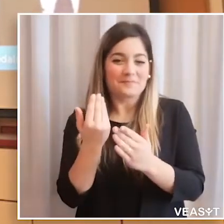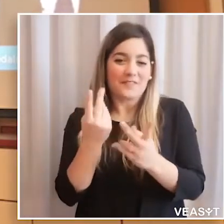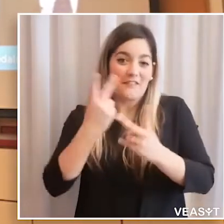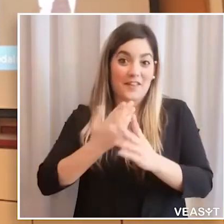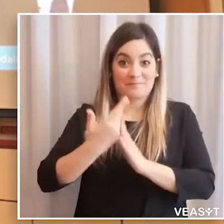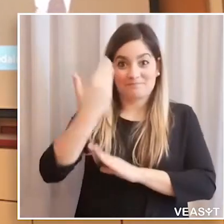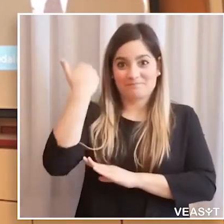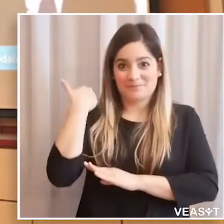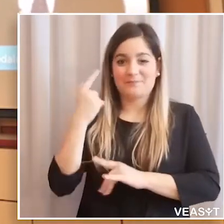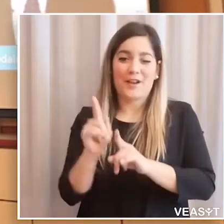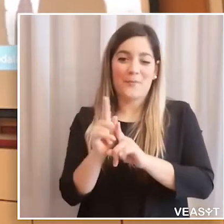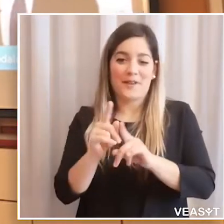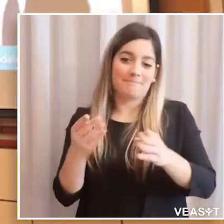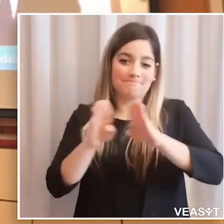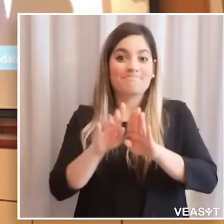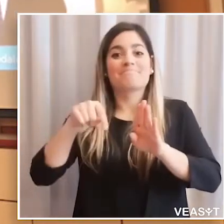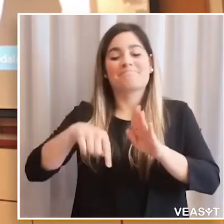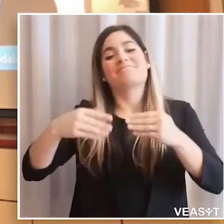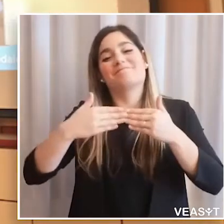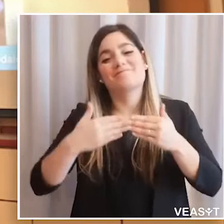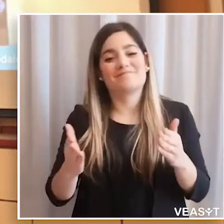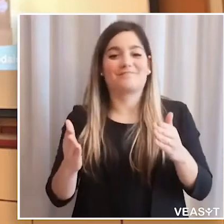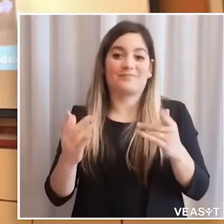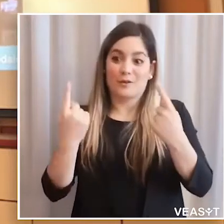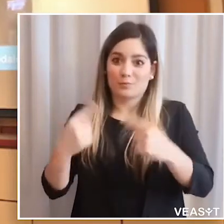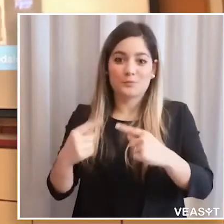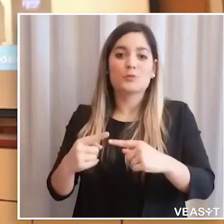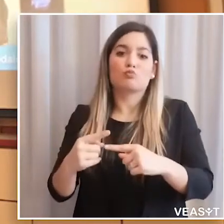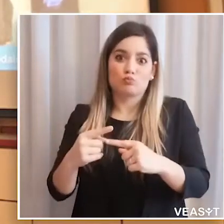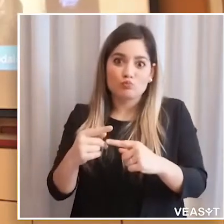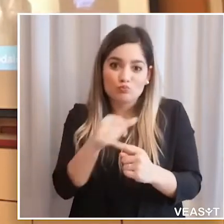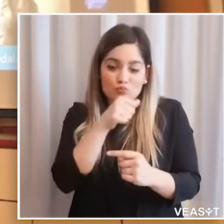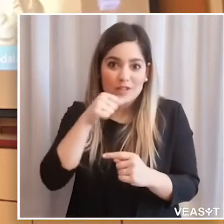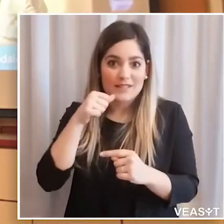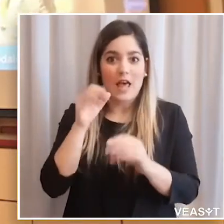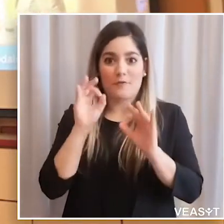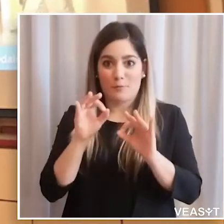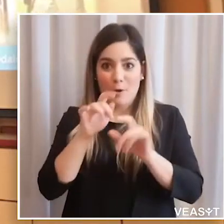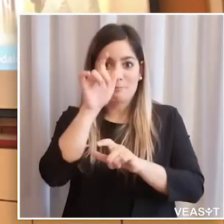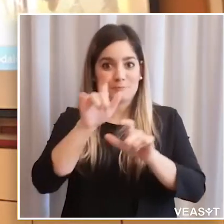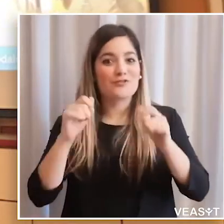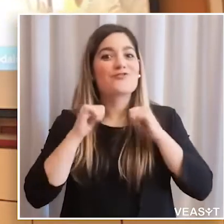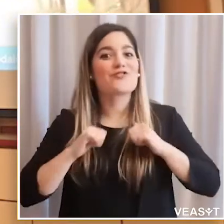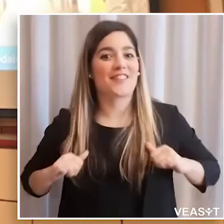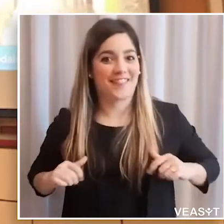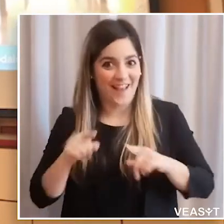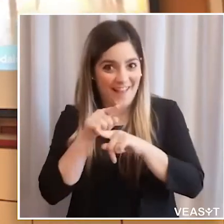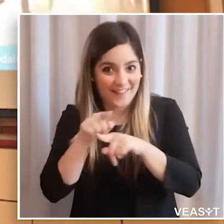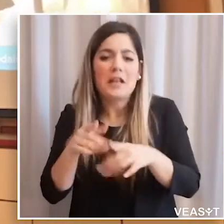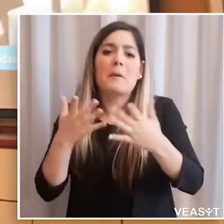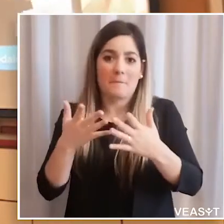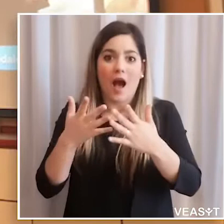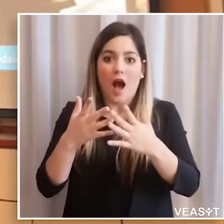sperimentazione che era stata fatta qualche anno fa, che ha sicuramente e indubbiamente una utilità per tutta la comunità